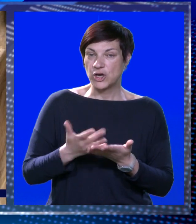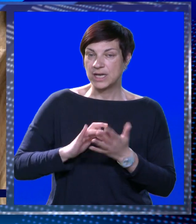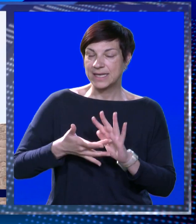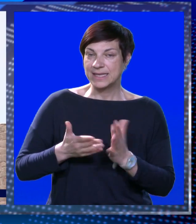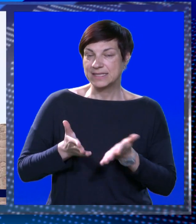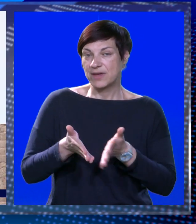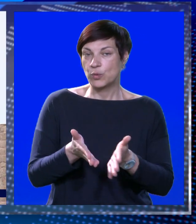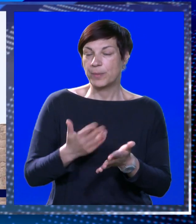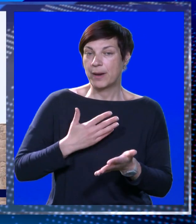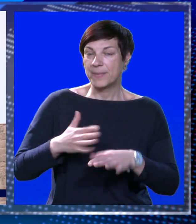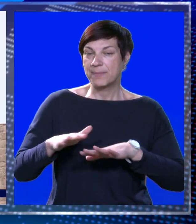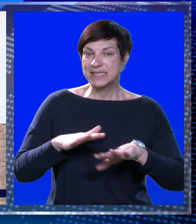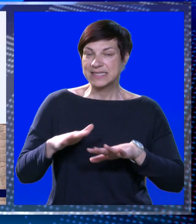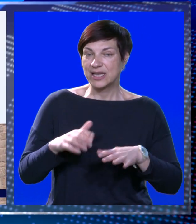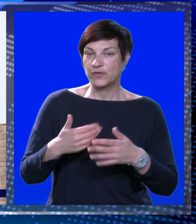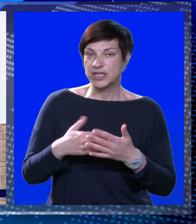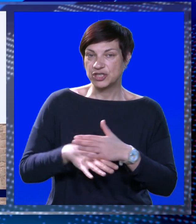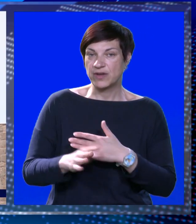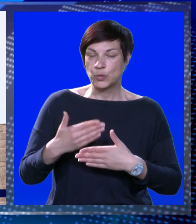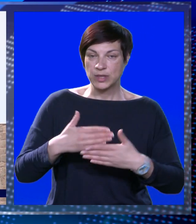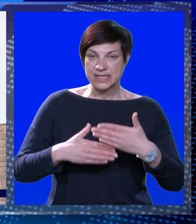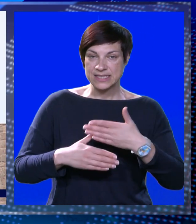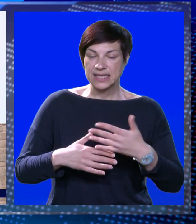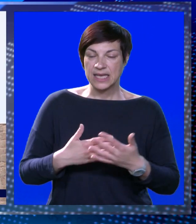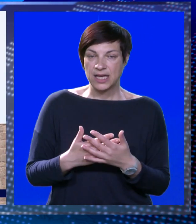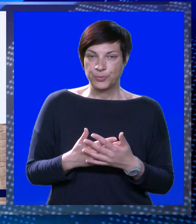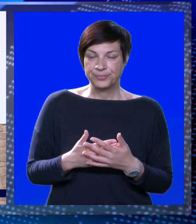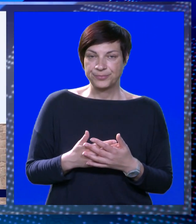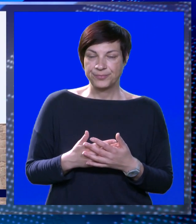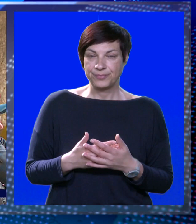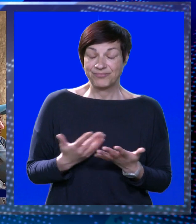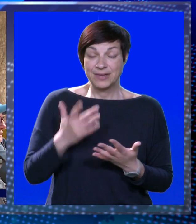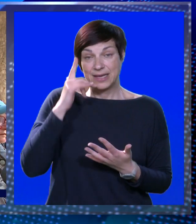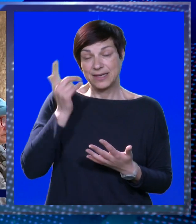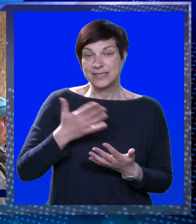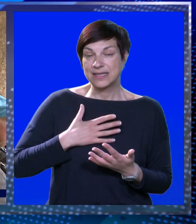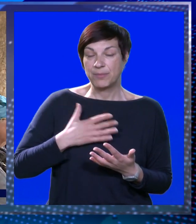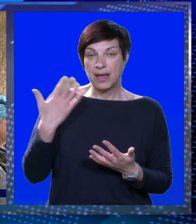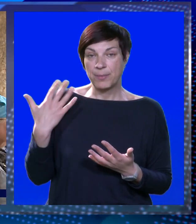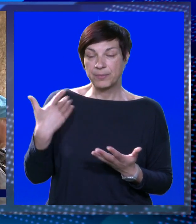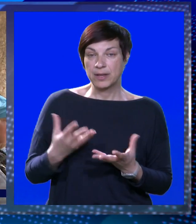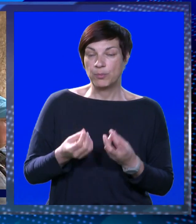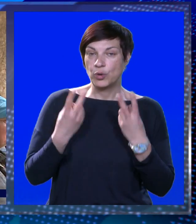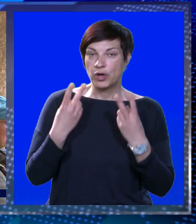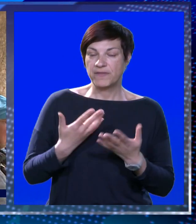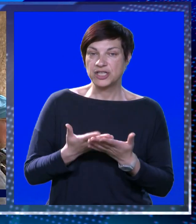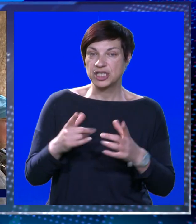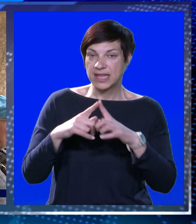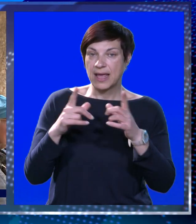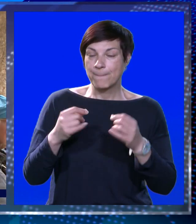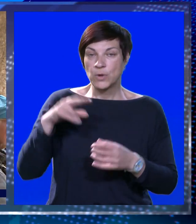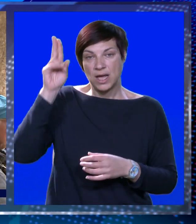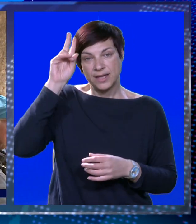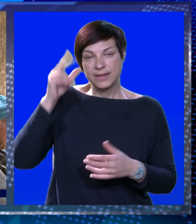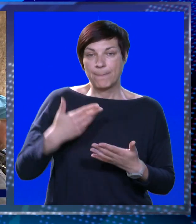bolje da je sve usmjereno i prema stanovnicima unutar zidina. Pa ne znam, nama bi bilo puno važnije da ta